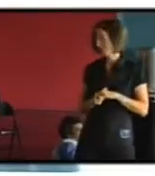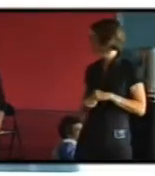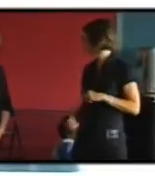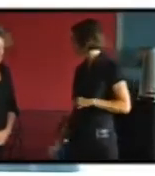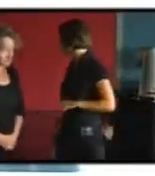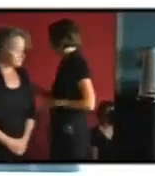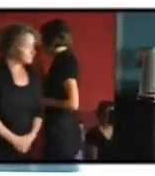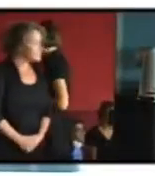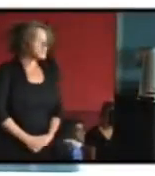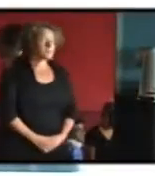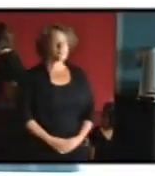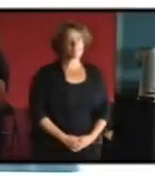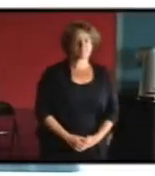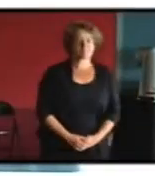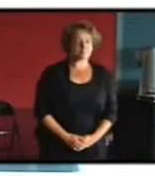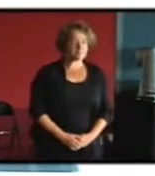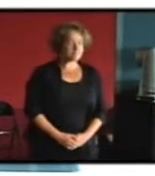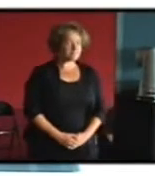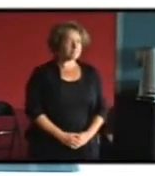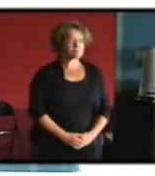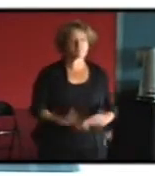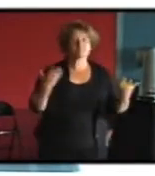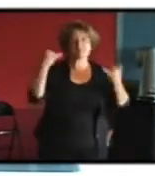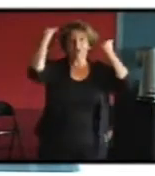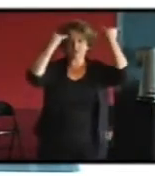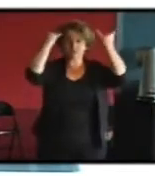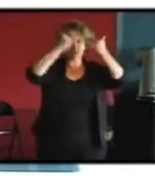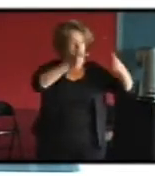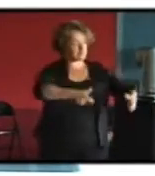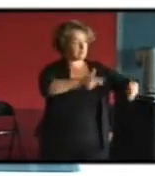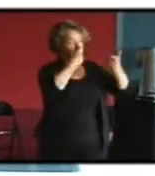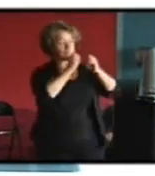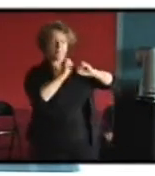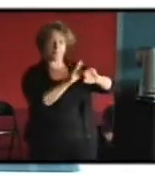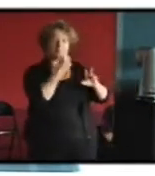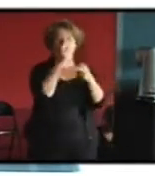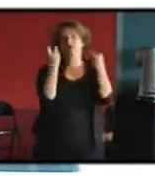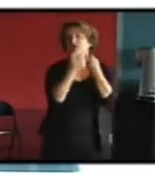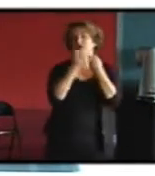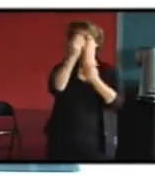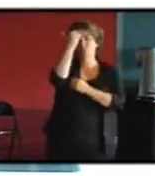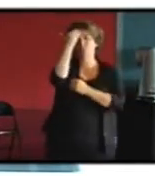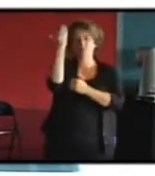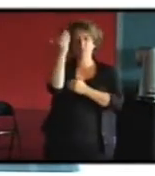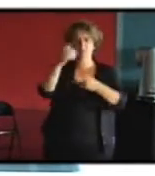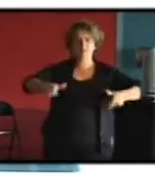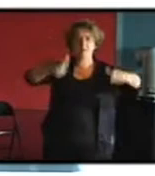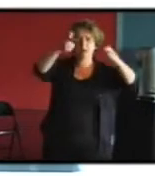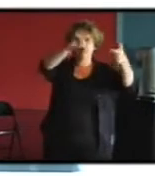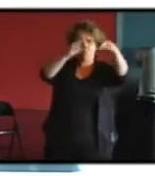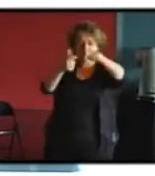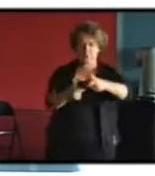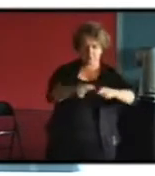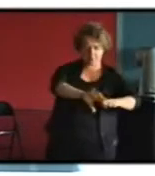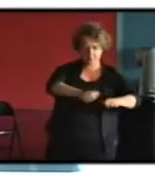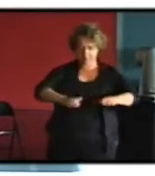si c'est si on ne on ne touche pas alors le meilleur exemple très certainement c'est les ruines c